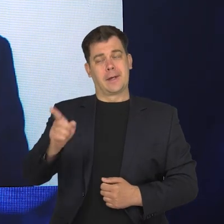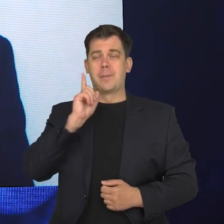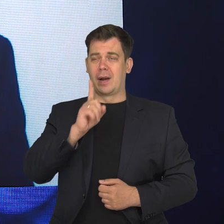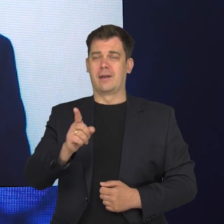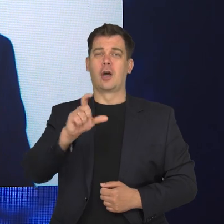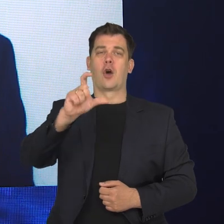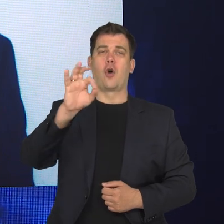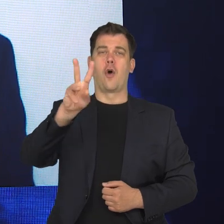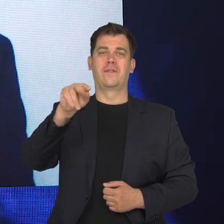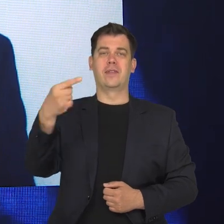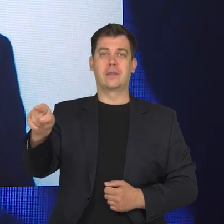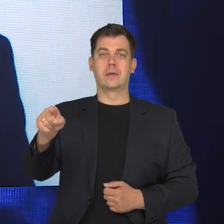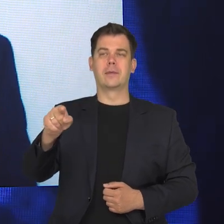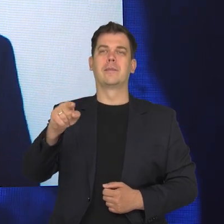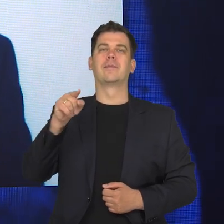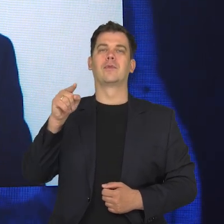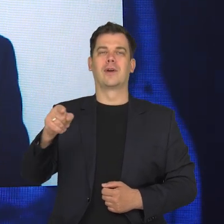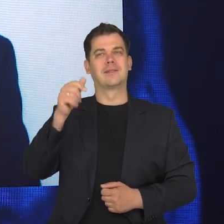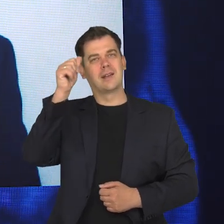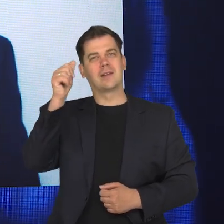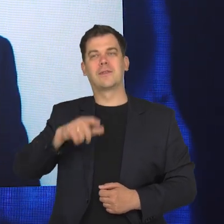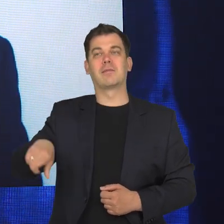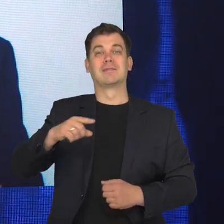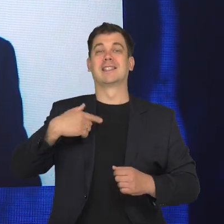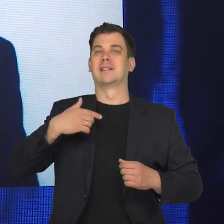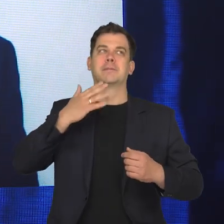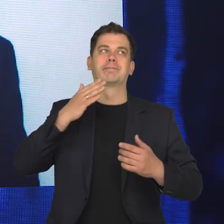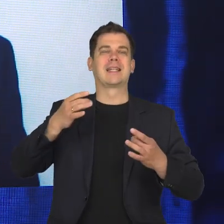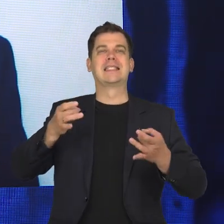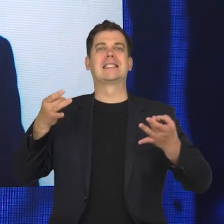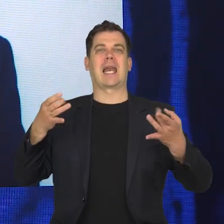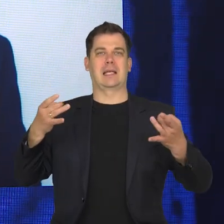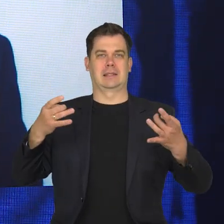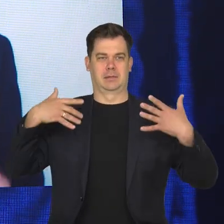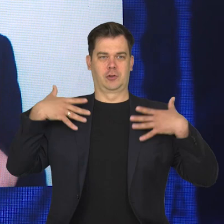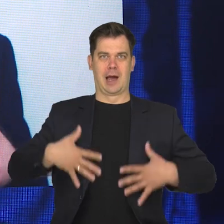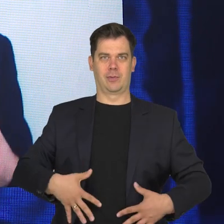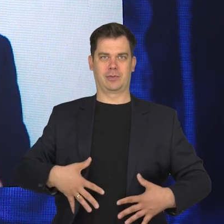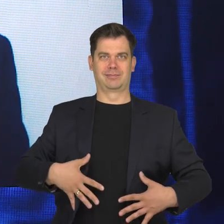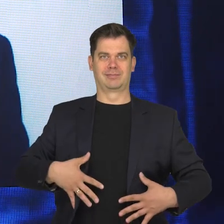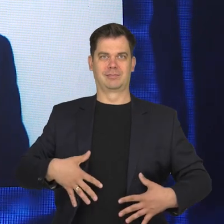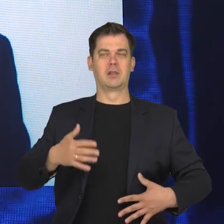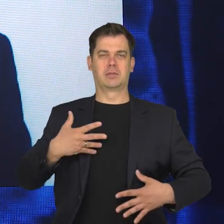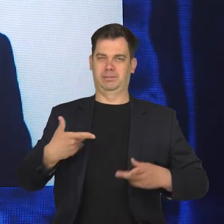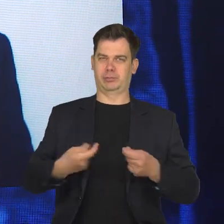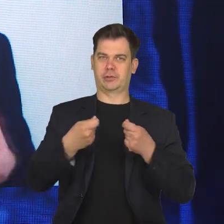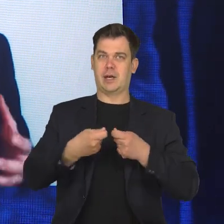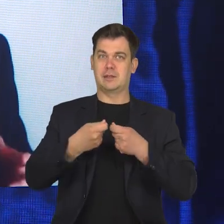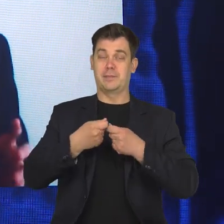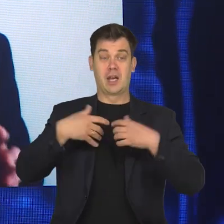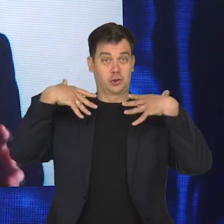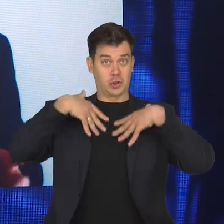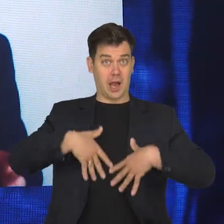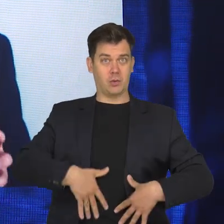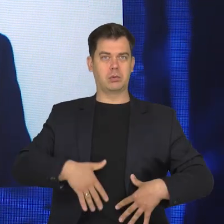Tak naprawdę COVID jest stres testem dla naszego ciała, bo okazuje się, że w